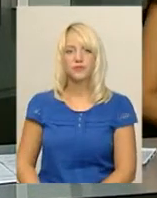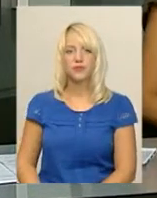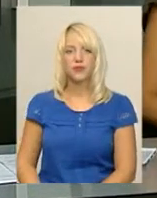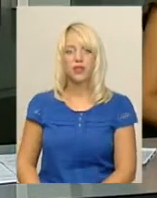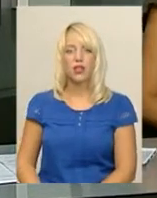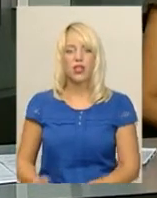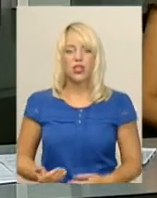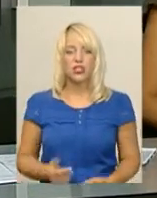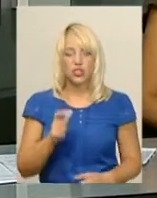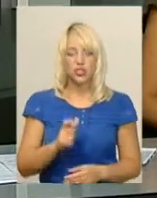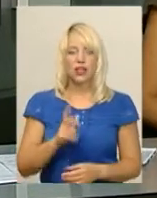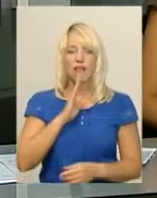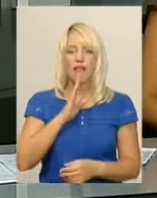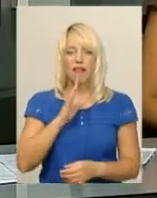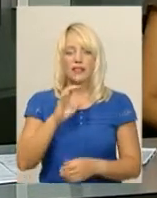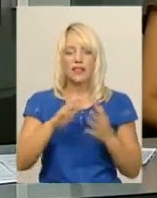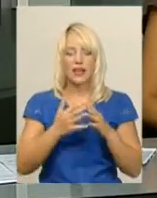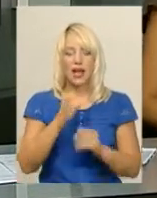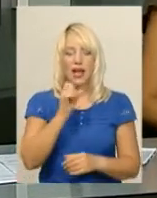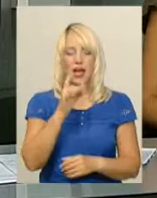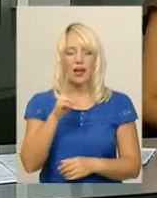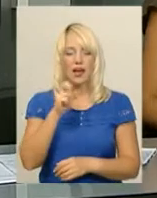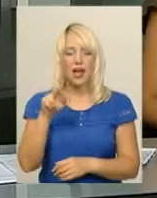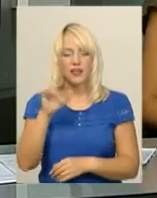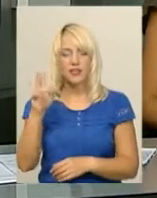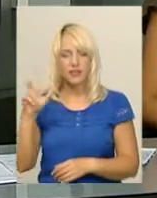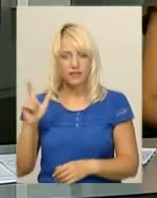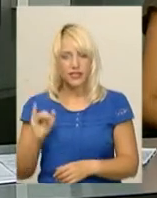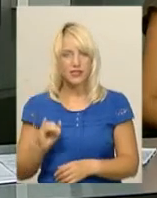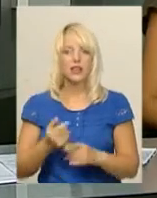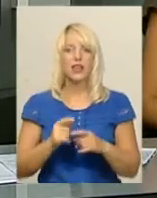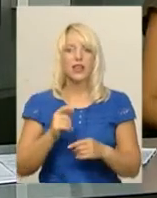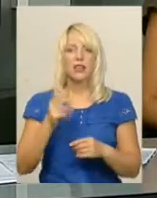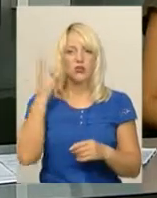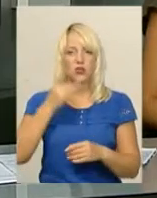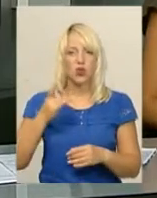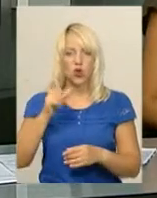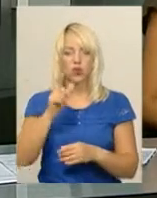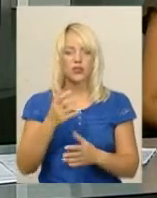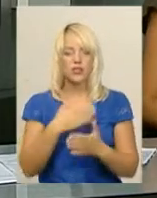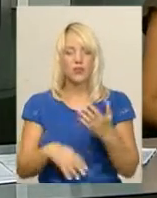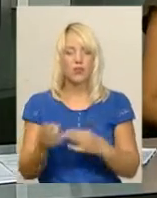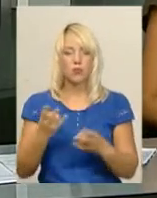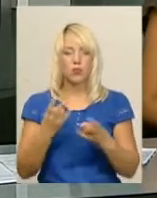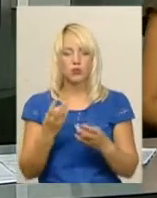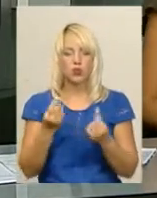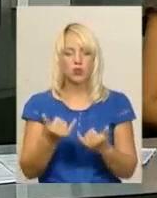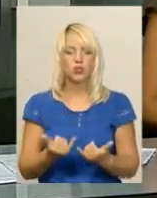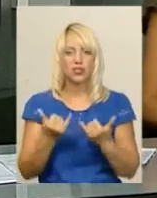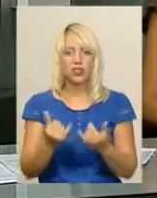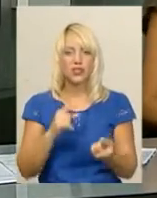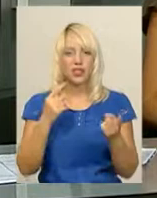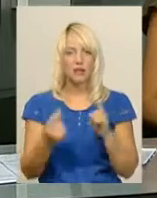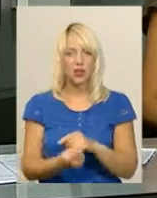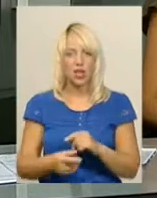Жителька села Аркадіївці Хмельницького району Галина Мацкевич – людина з інвалідністю, якій потрібні гроші на заміну кульчового